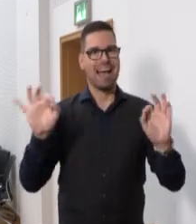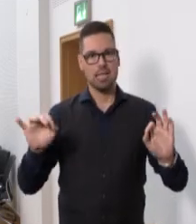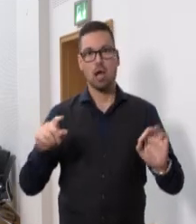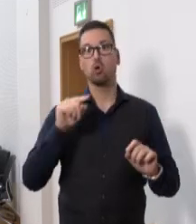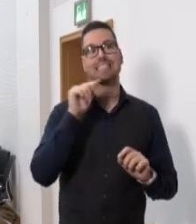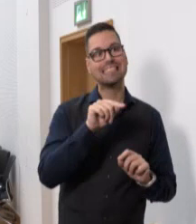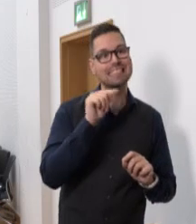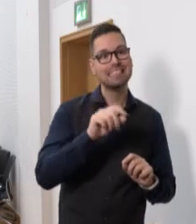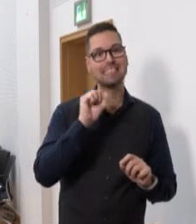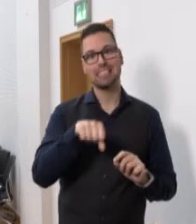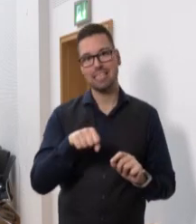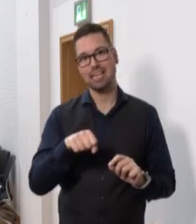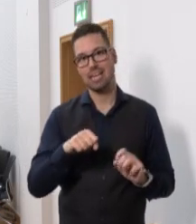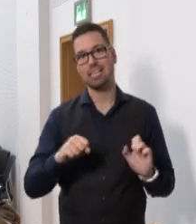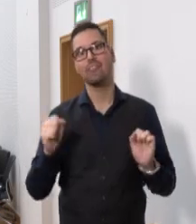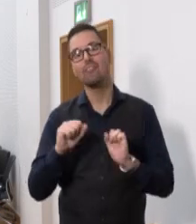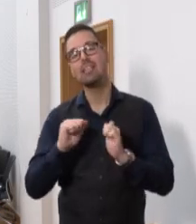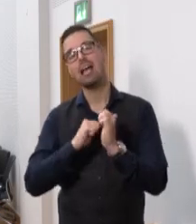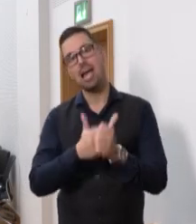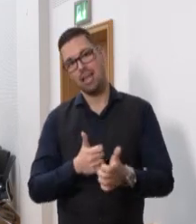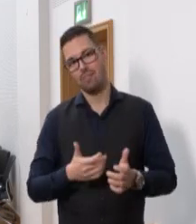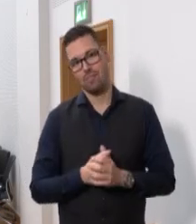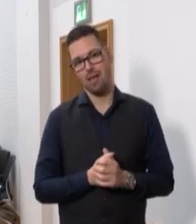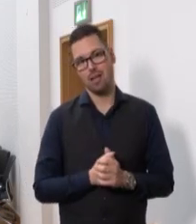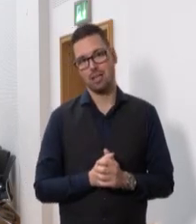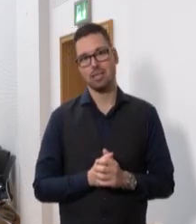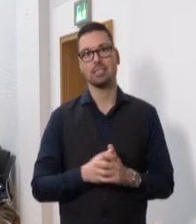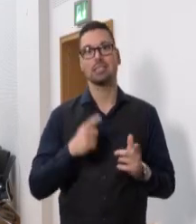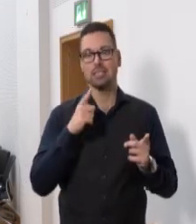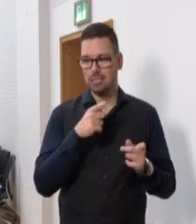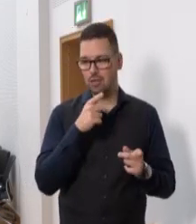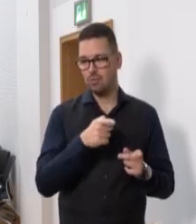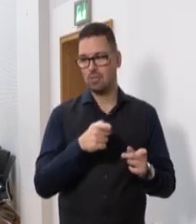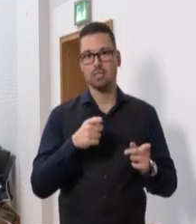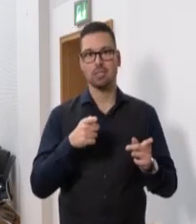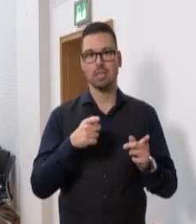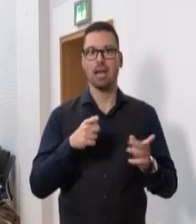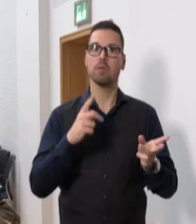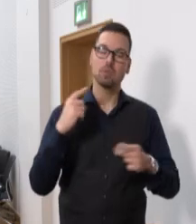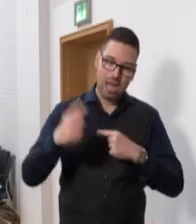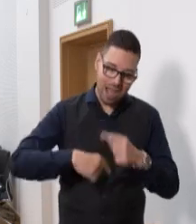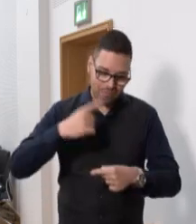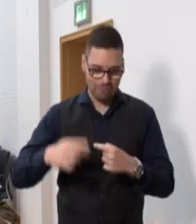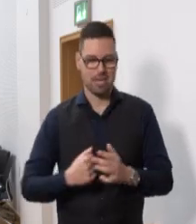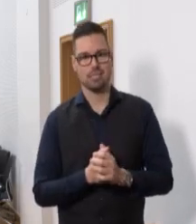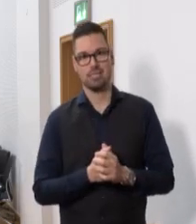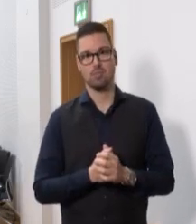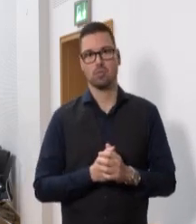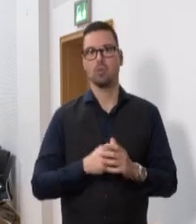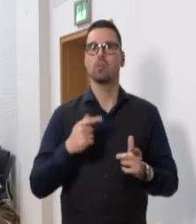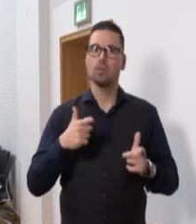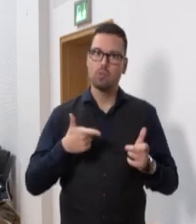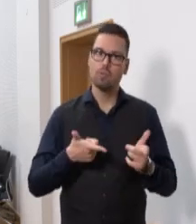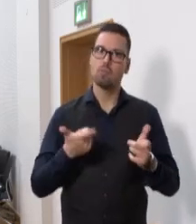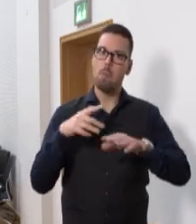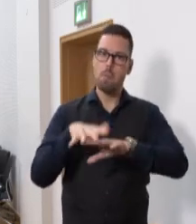können also Winterhelfer werden. Damit würden Sie mal zur Abwechslung wirklich was zur Gesellschaft